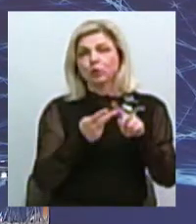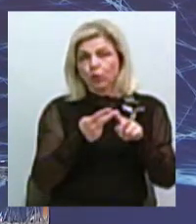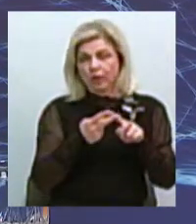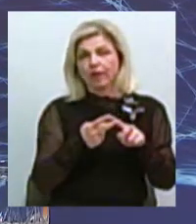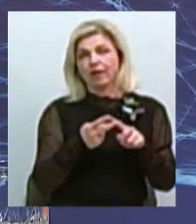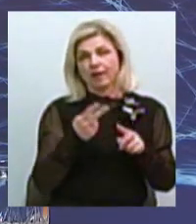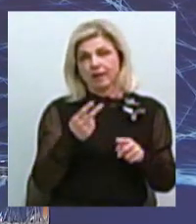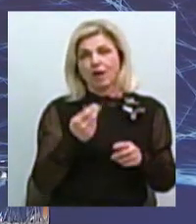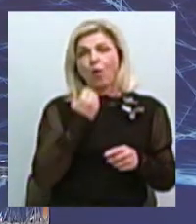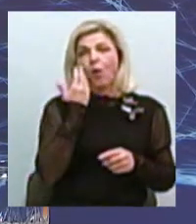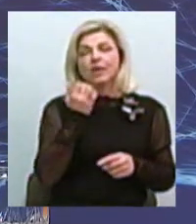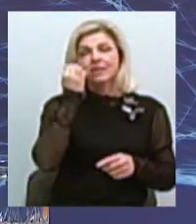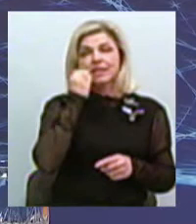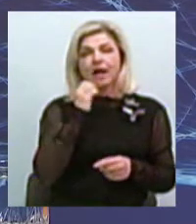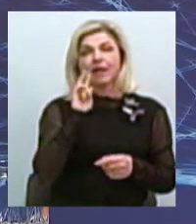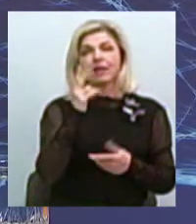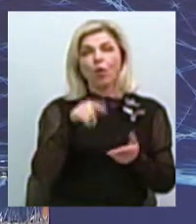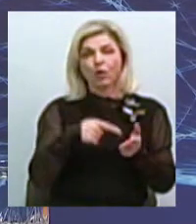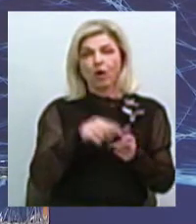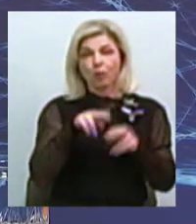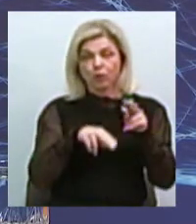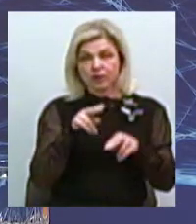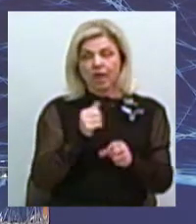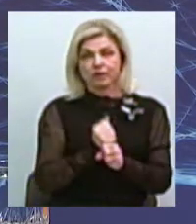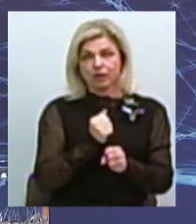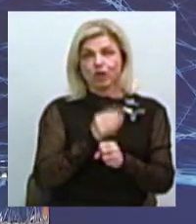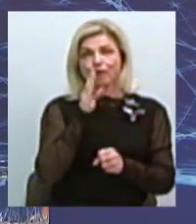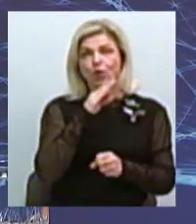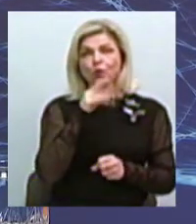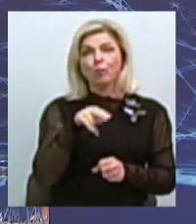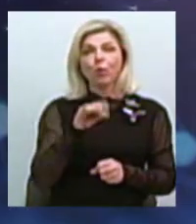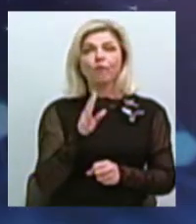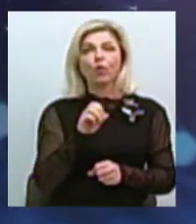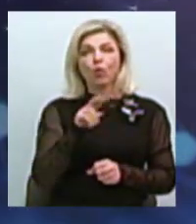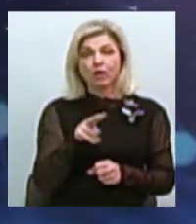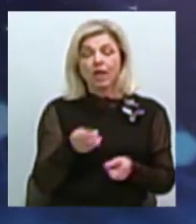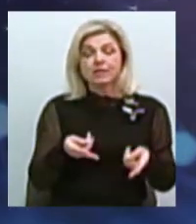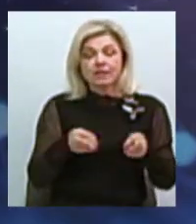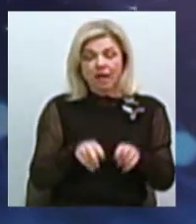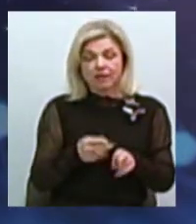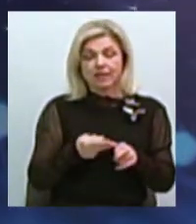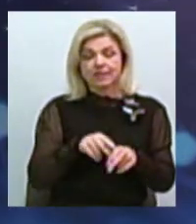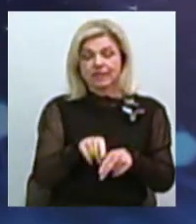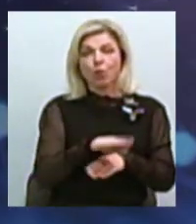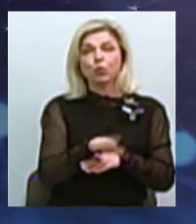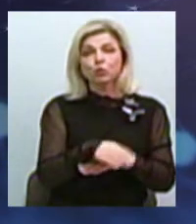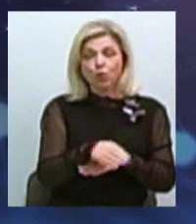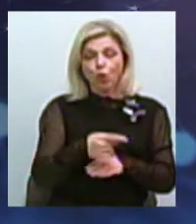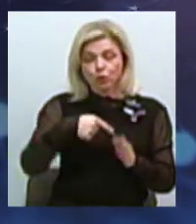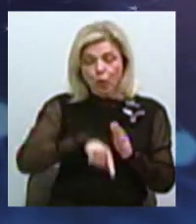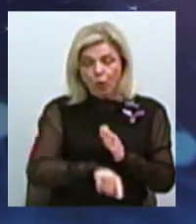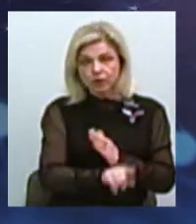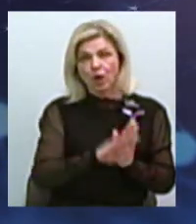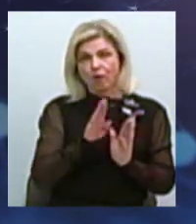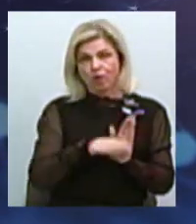коли старий Миколаїв будувався, то, відповідно, робився водопровод. І от залишки, знову ж таки, ці пустоти, ходи від водопроводу.